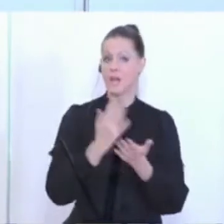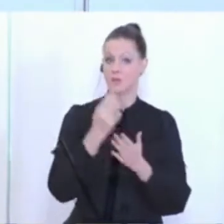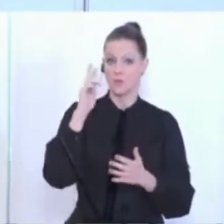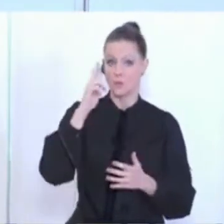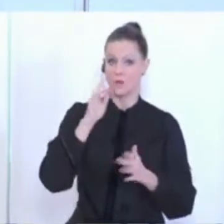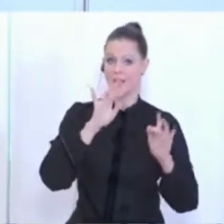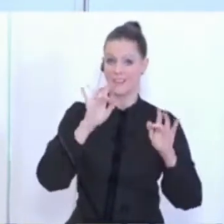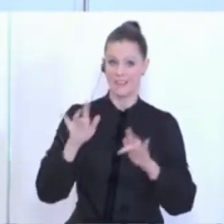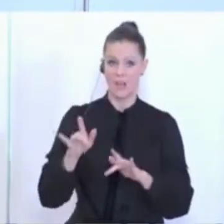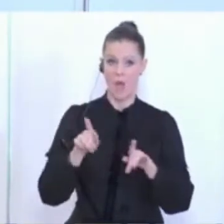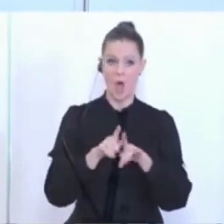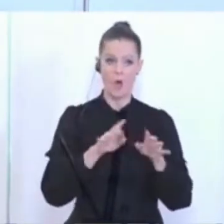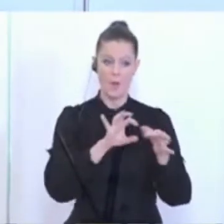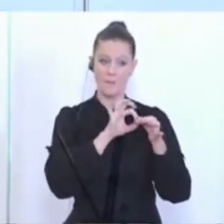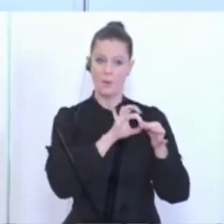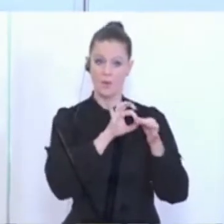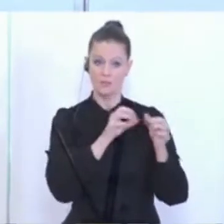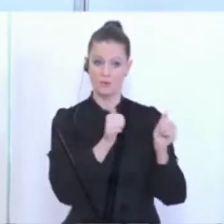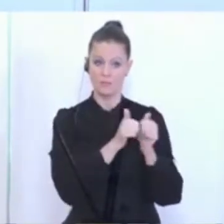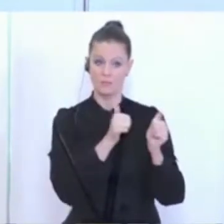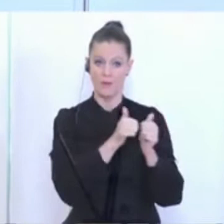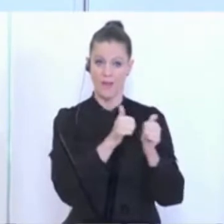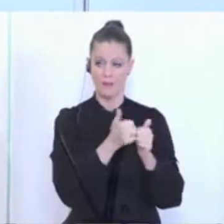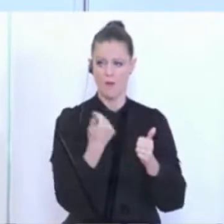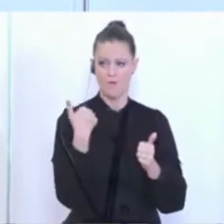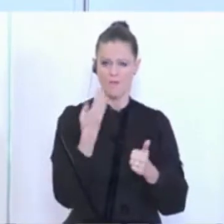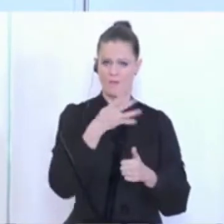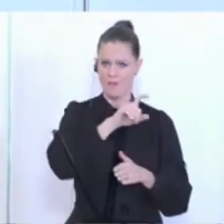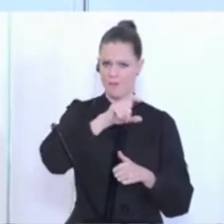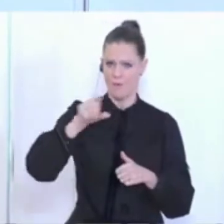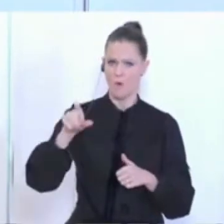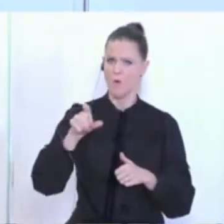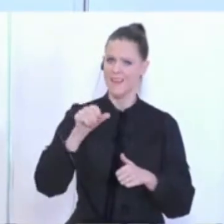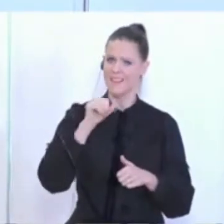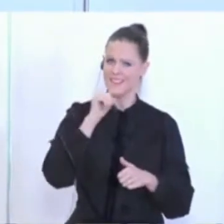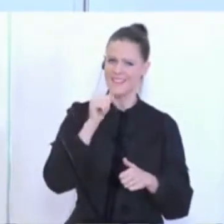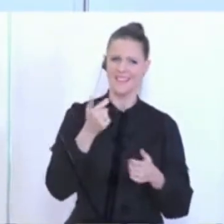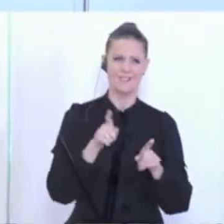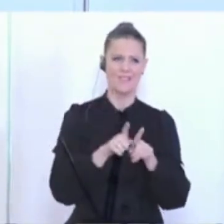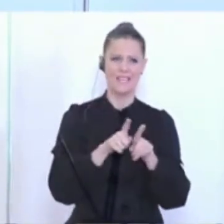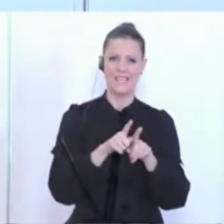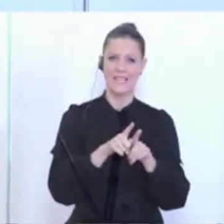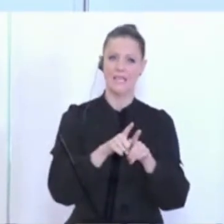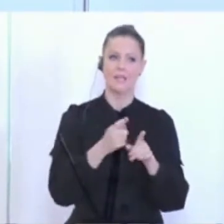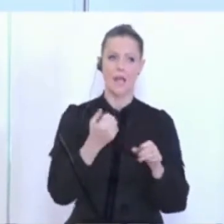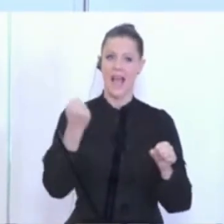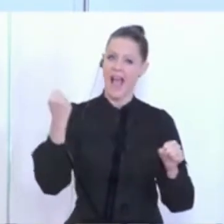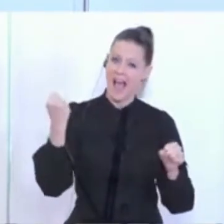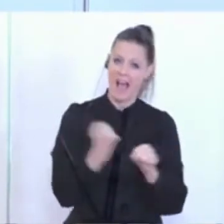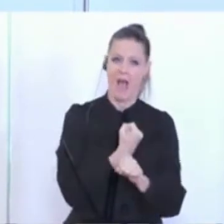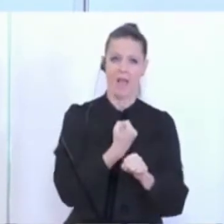gehabt, gemeinsam mit den Koalitionspartnern damals, dass wir genau vor vier Wochen eben keine harte, ohne